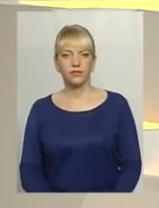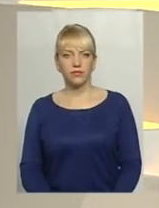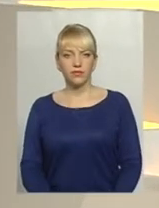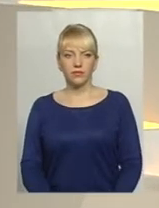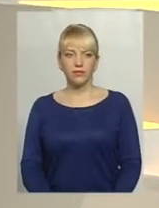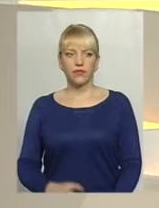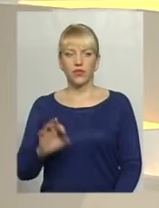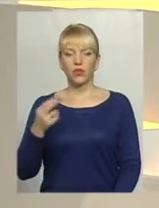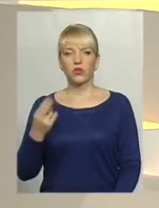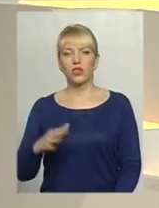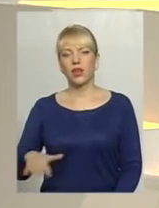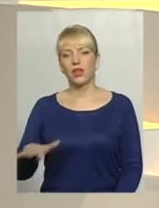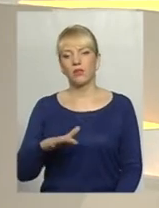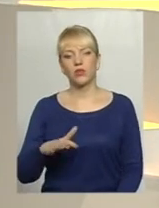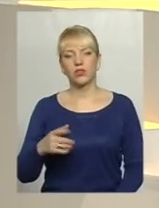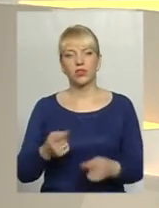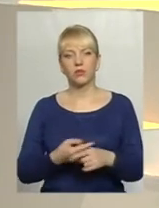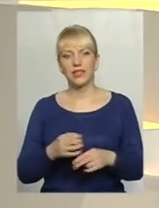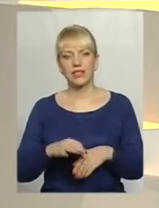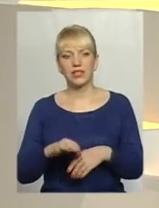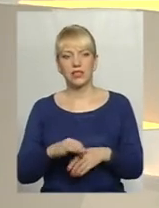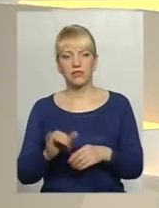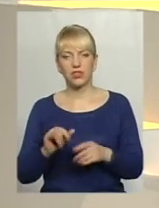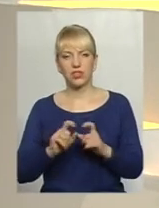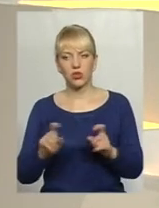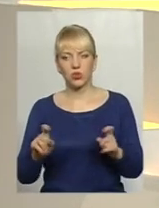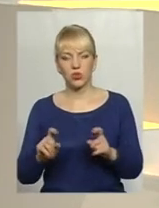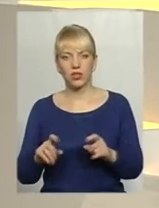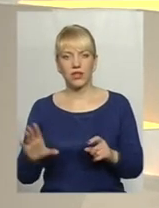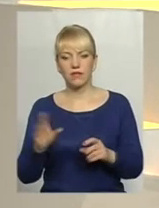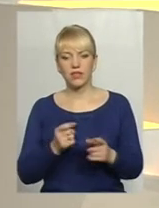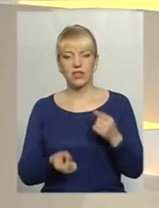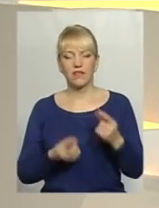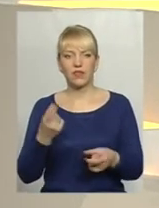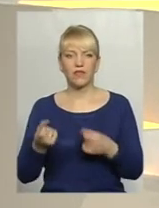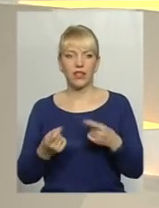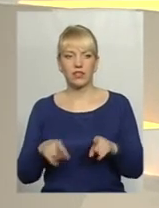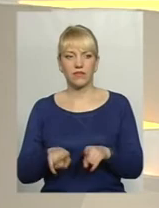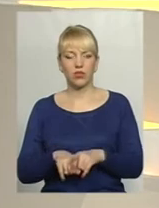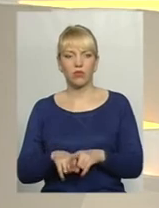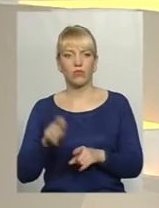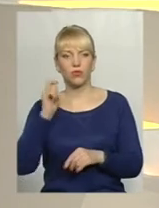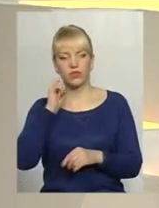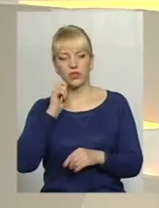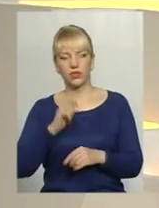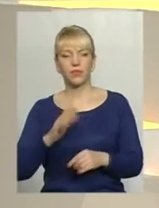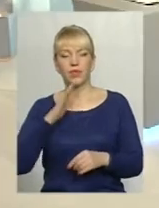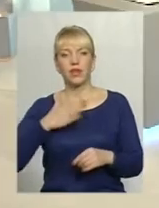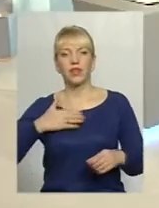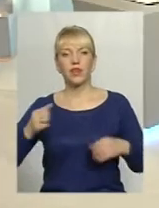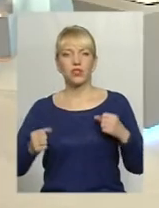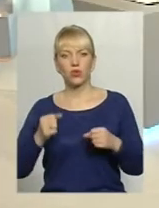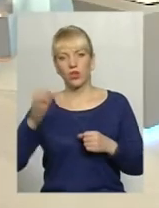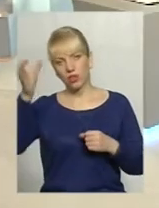соціальний простір без насильства. Але вже зі школи, в принципі, все виявляється саме в такому віці. Наші колеги